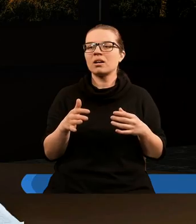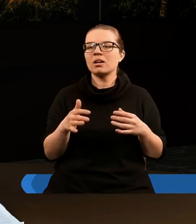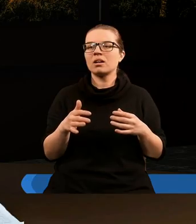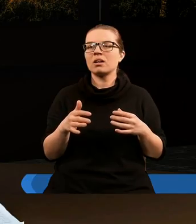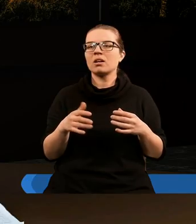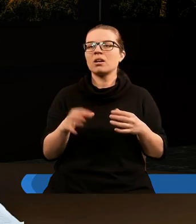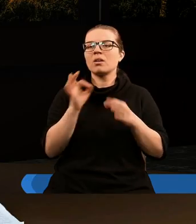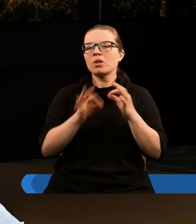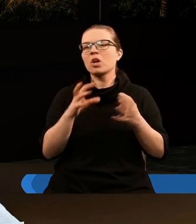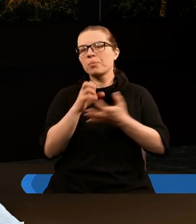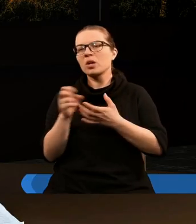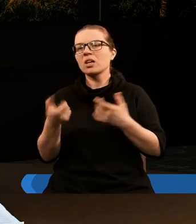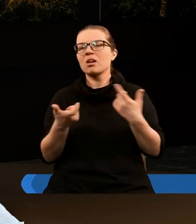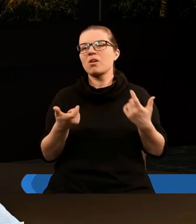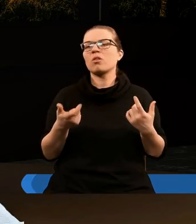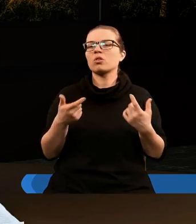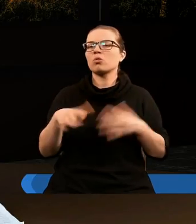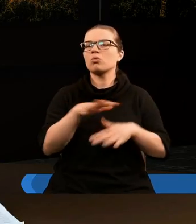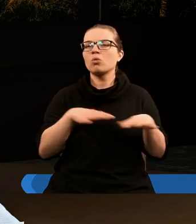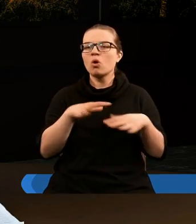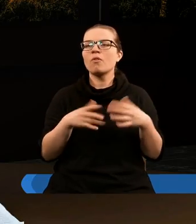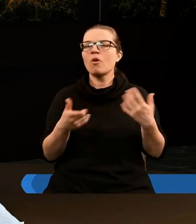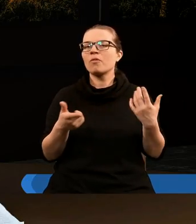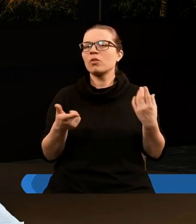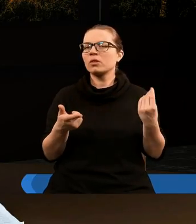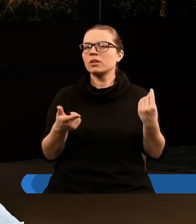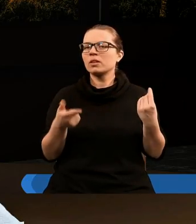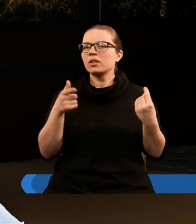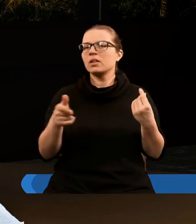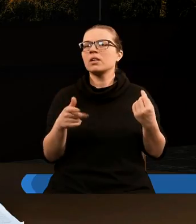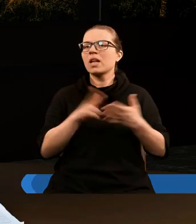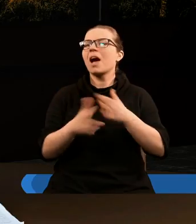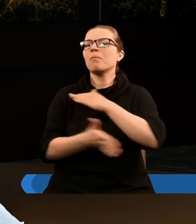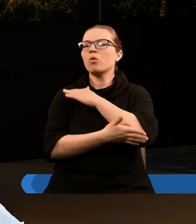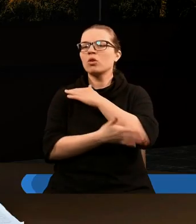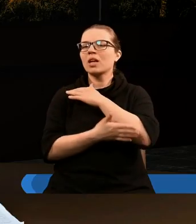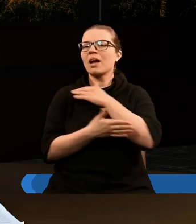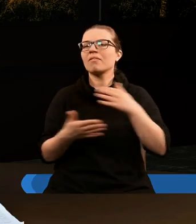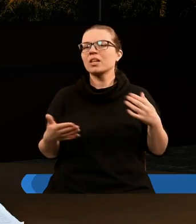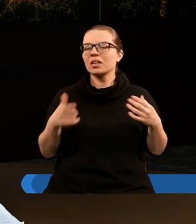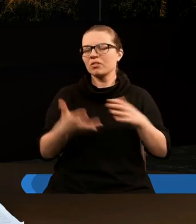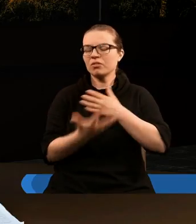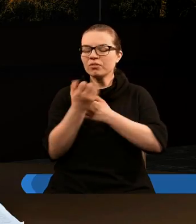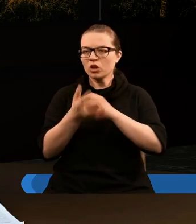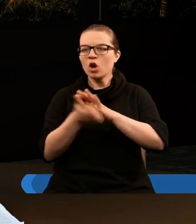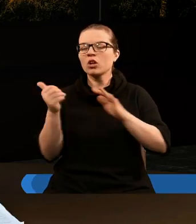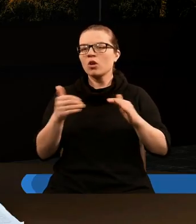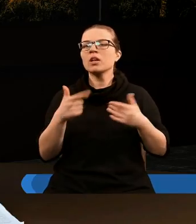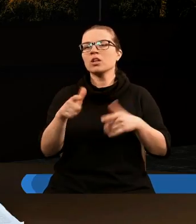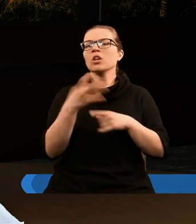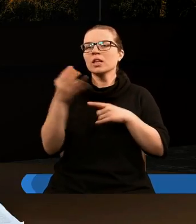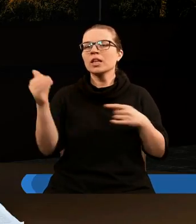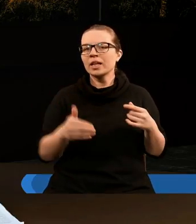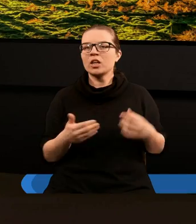ostatnie podrygi zła, a że oni wychodzą z tego wielkiego ucisku, no to na podstawie tego możemy wnioskować, że to są jednak te 144